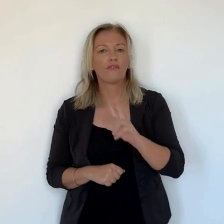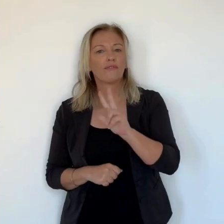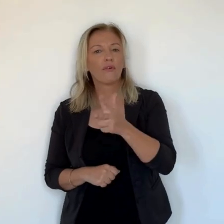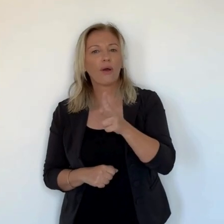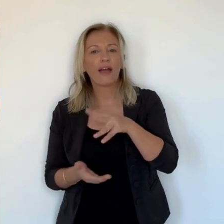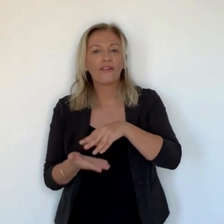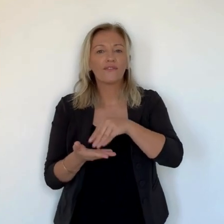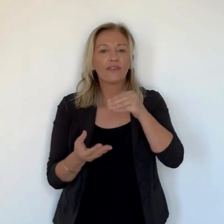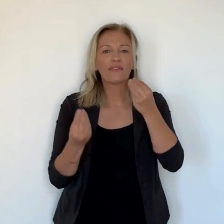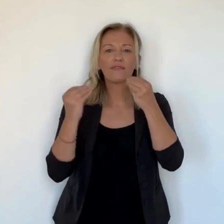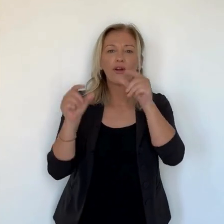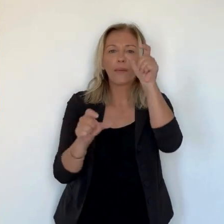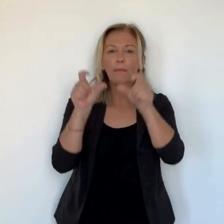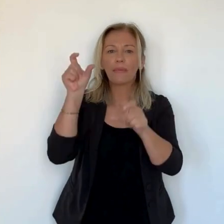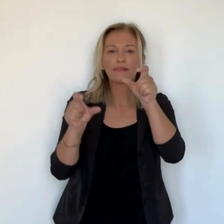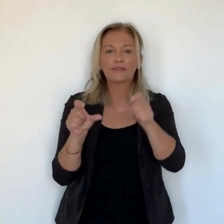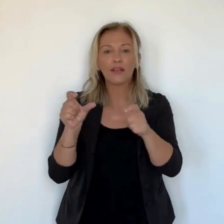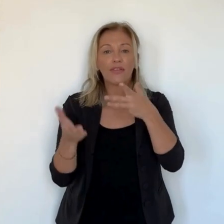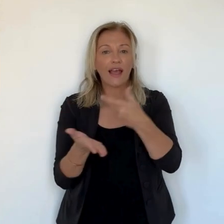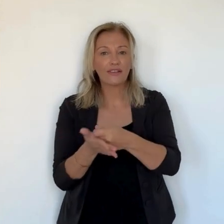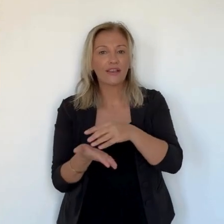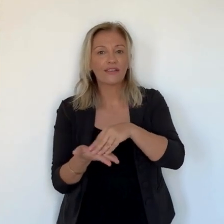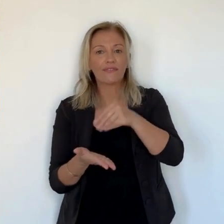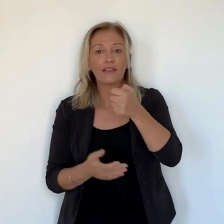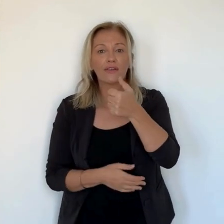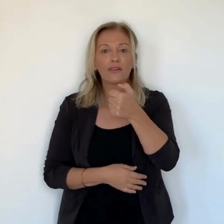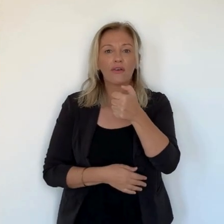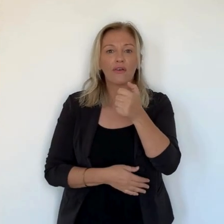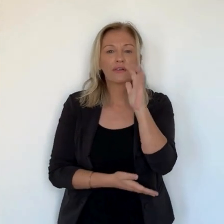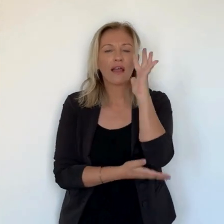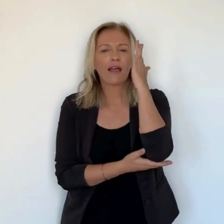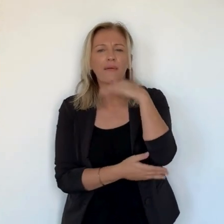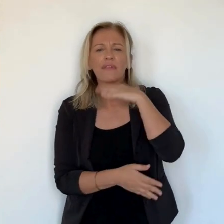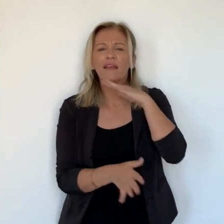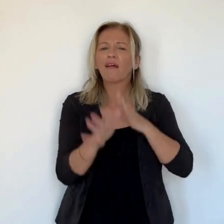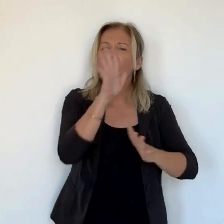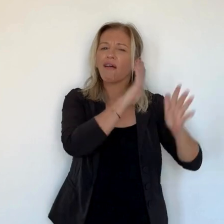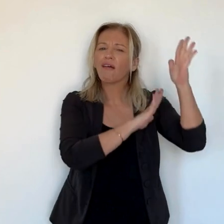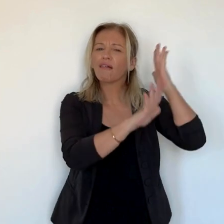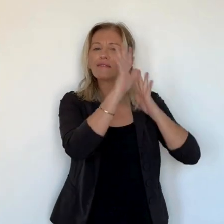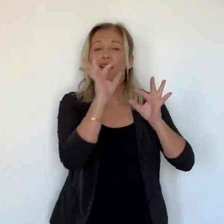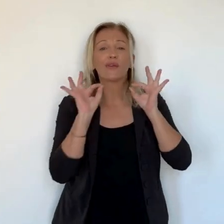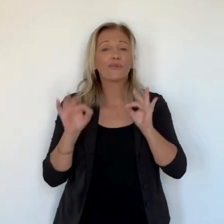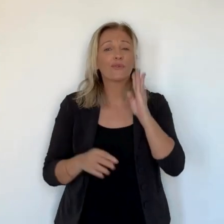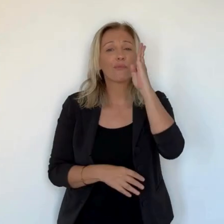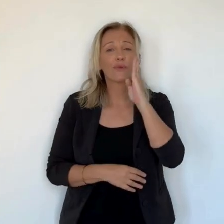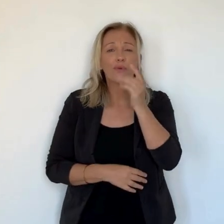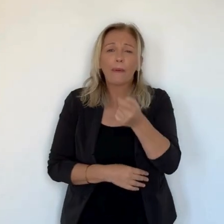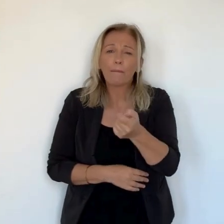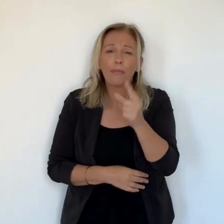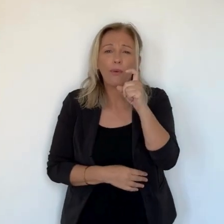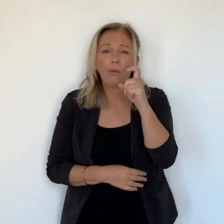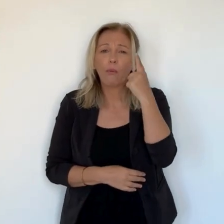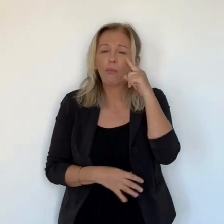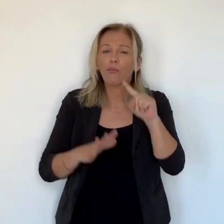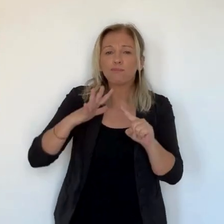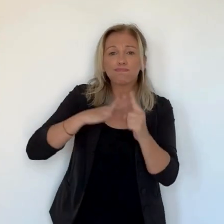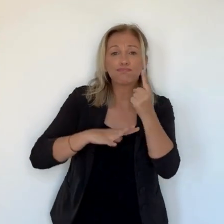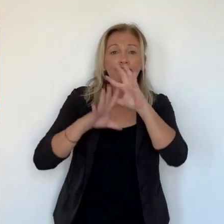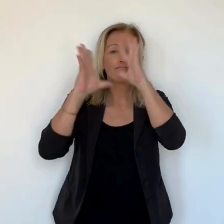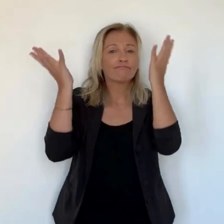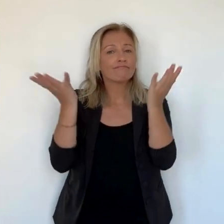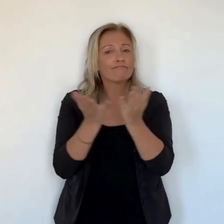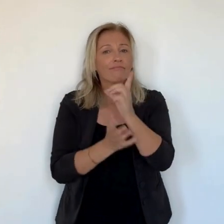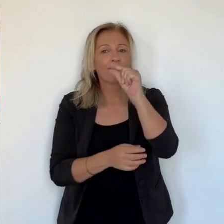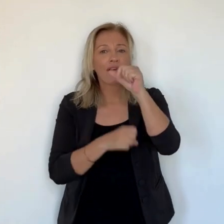Un événement pour tenter de relancer une filière moribonde. La foire de la figue propose des figuiers à la vente. Un arbre millénaire en Corse qui demande